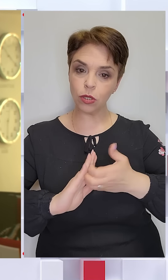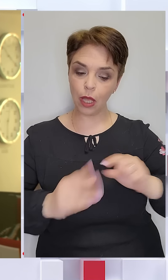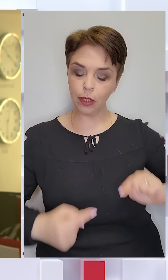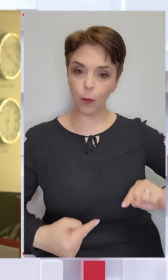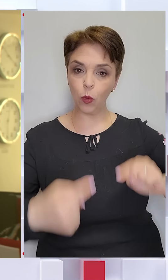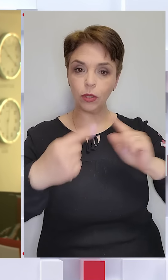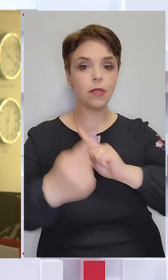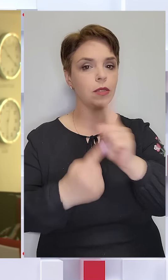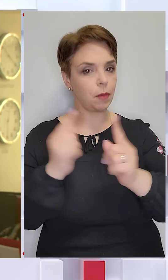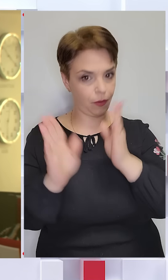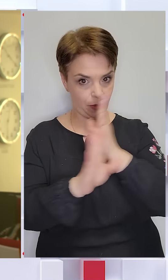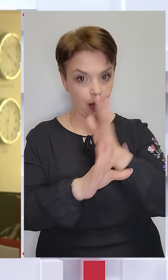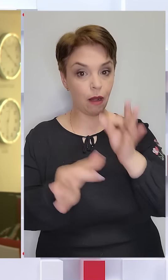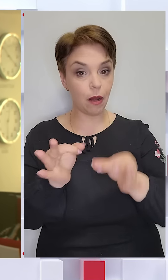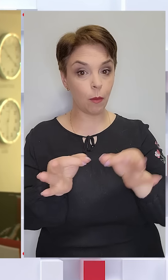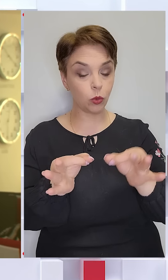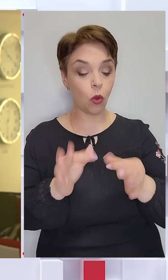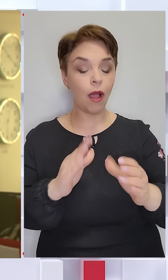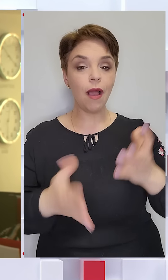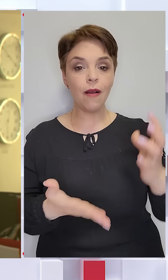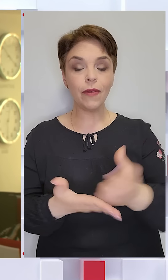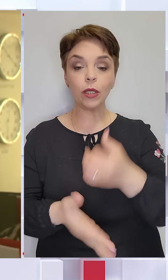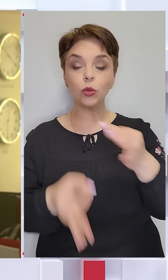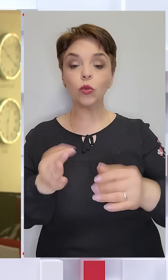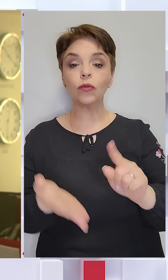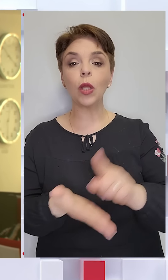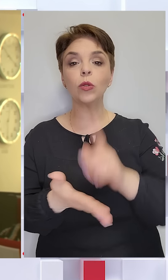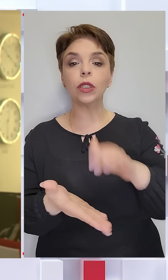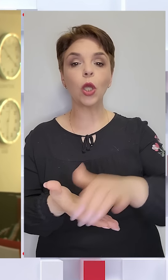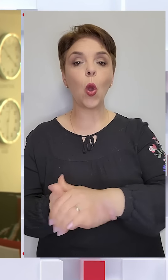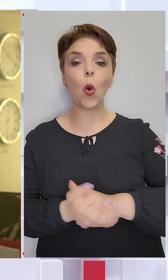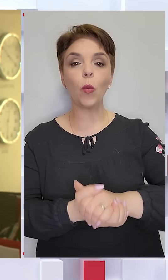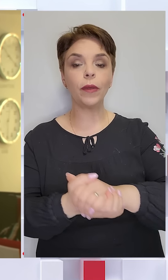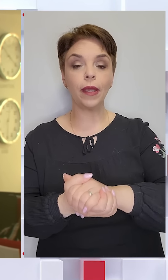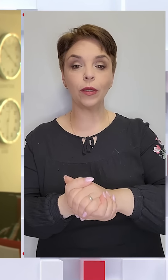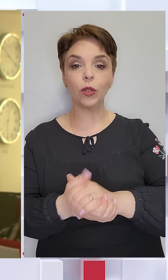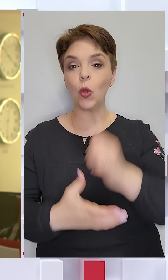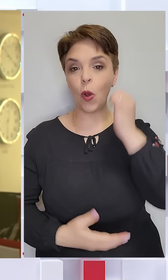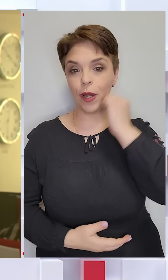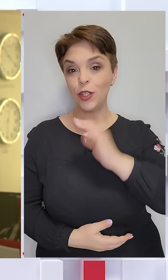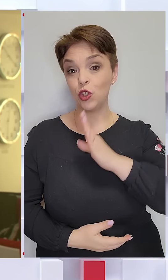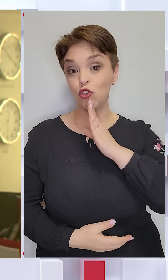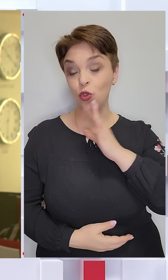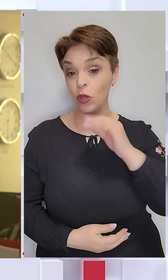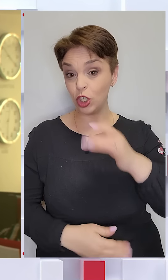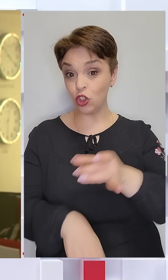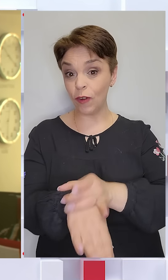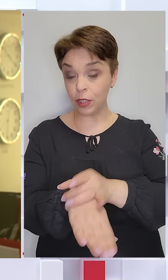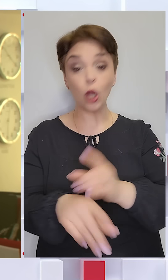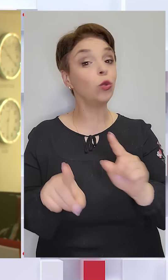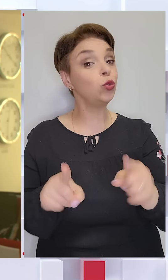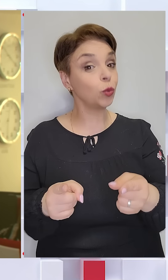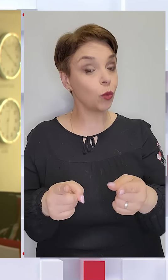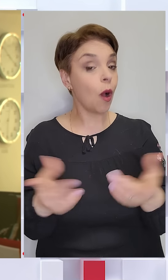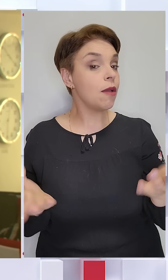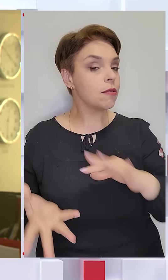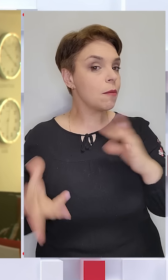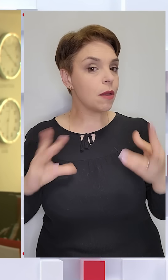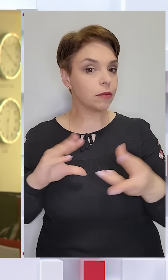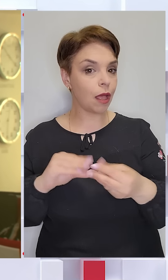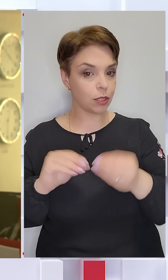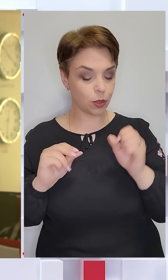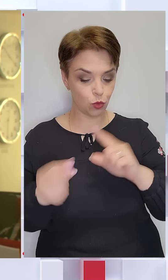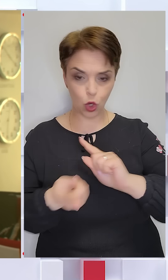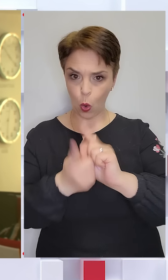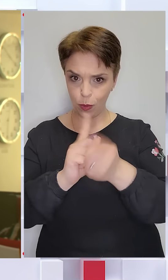протидії змінам клімату. Виграти суд вдалося лише об'єднанню літніх жінок зі Швейцарії. Чому та якими наслідками